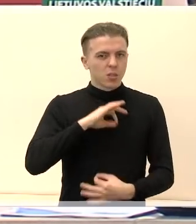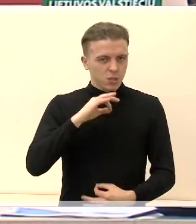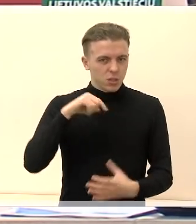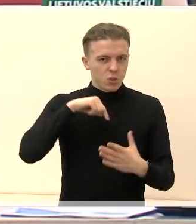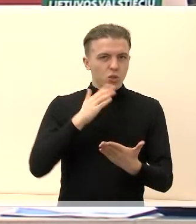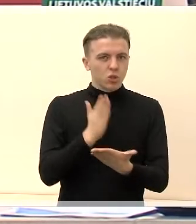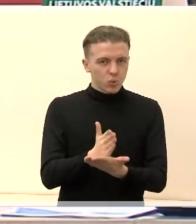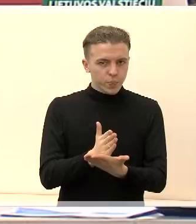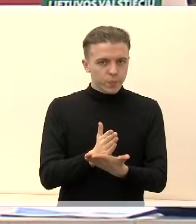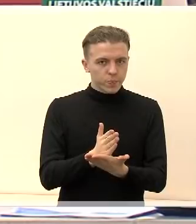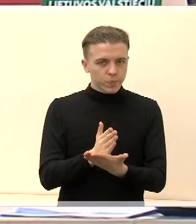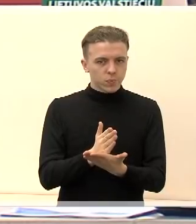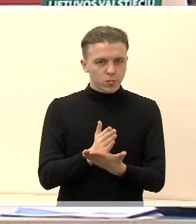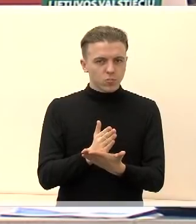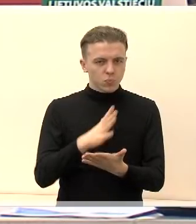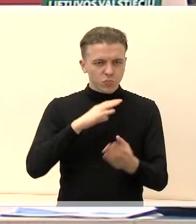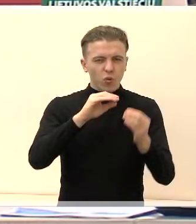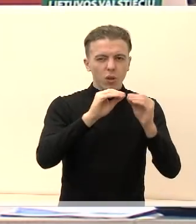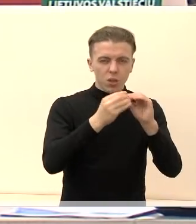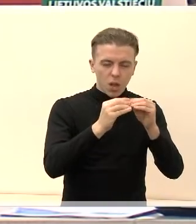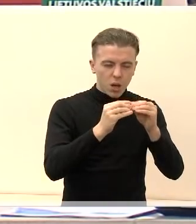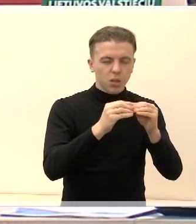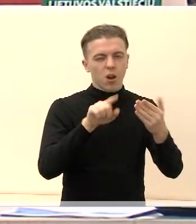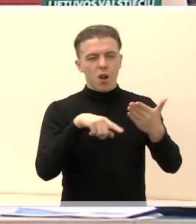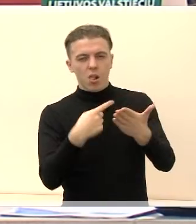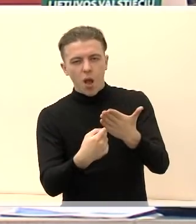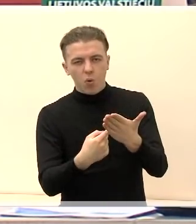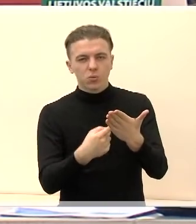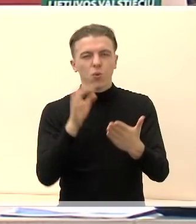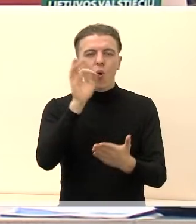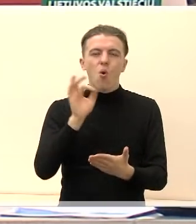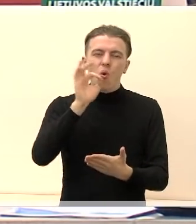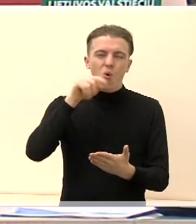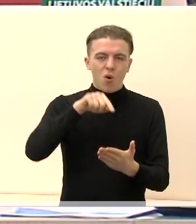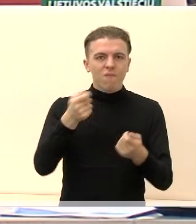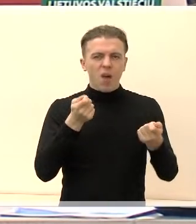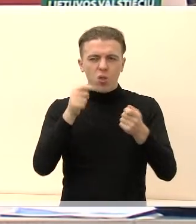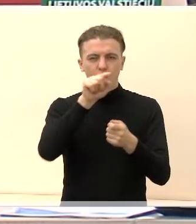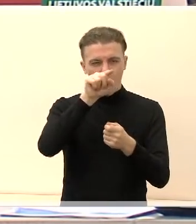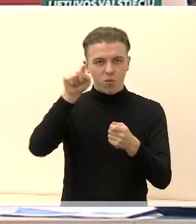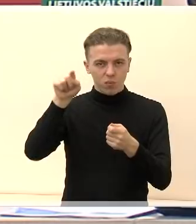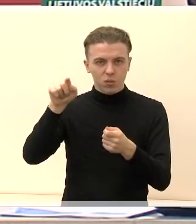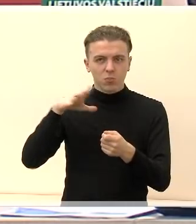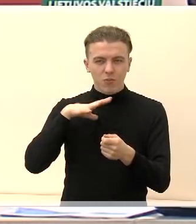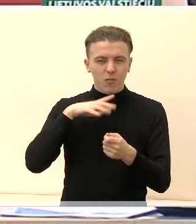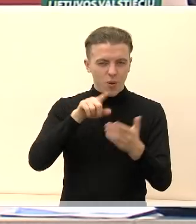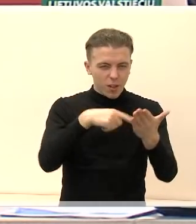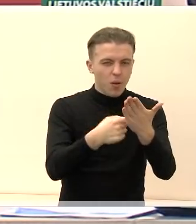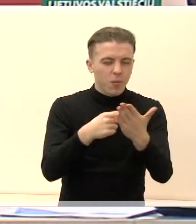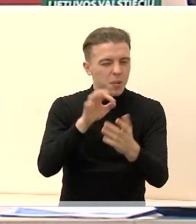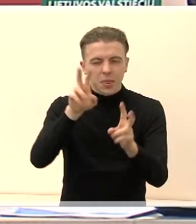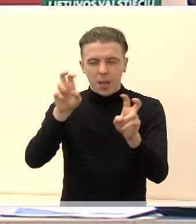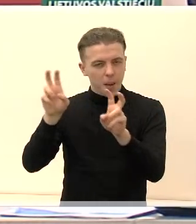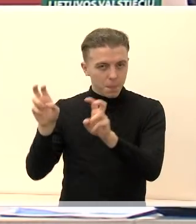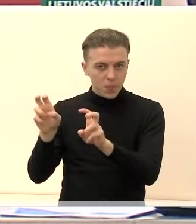kalbant, ypatingai derinant klausimus dėl tam tikrų vadovų, kurie buvo patraukti nuo